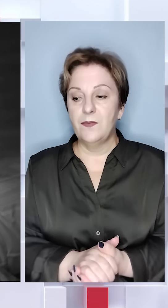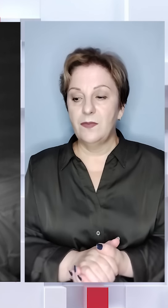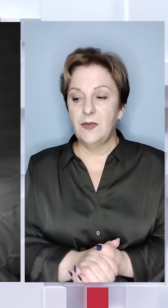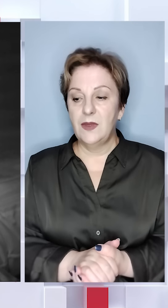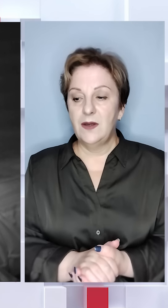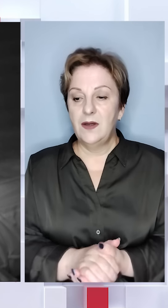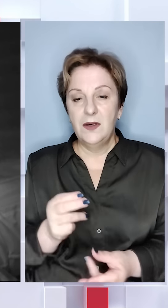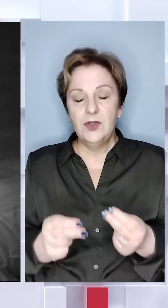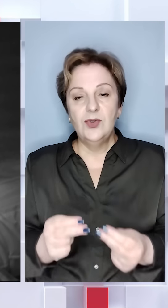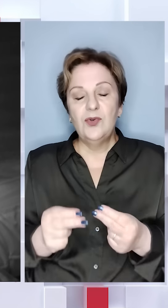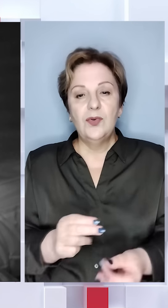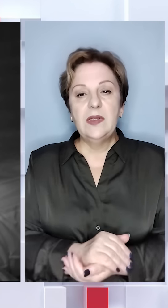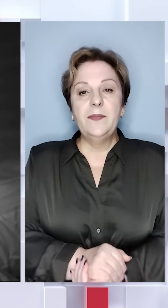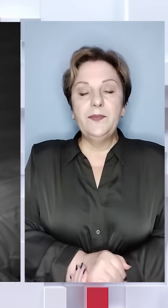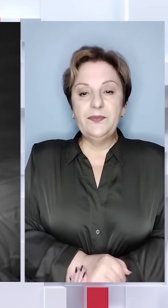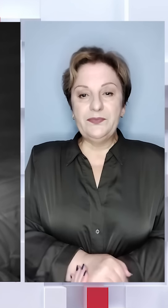Знову летить, Шайден кавик.